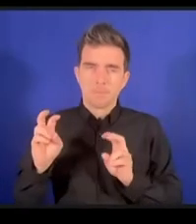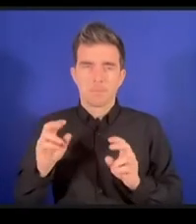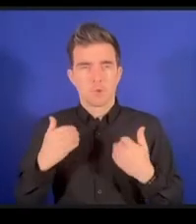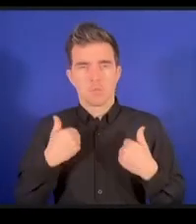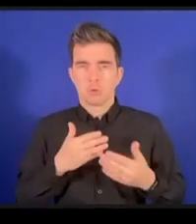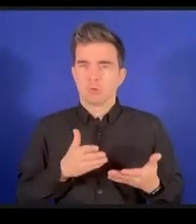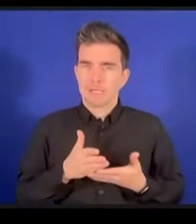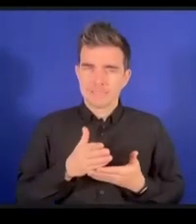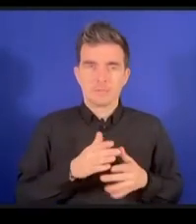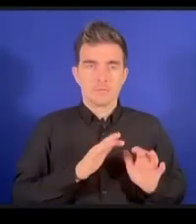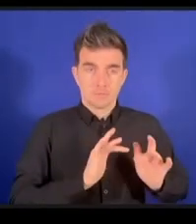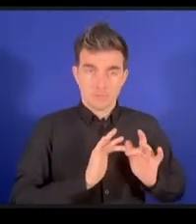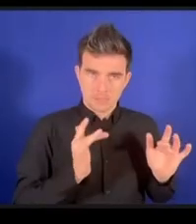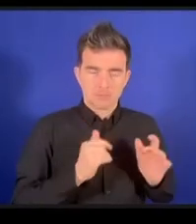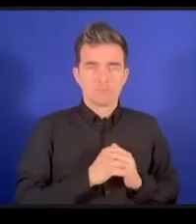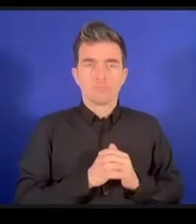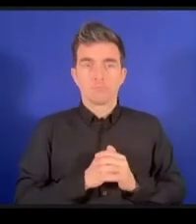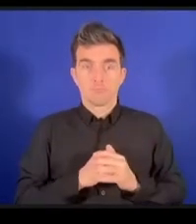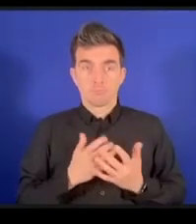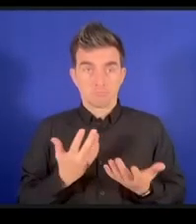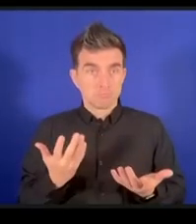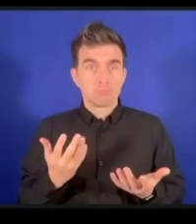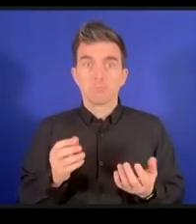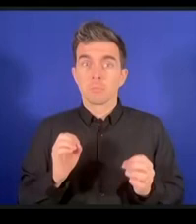これは機能しないということであって